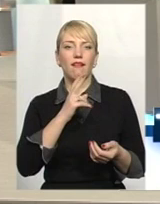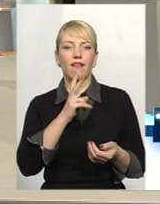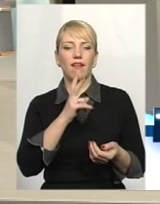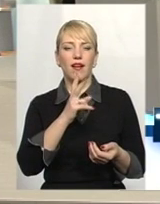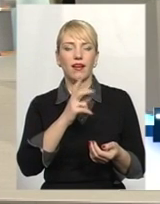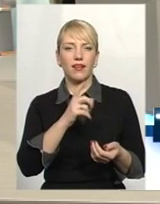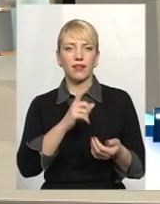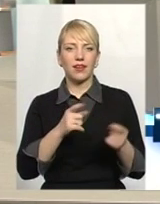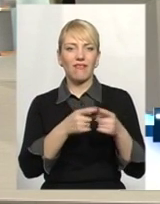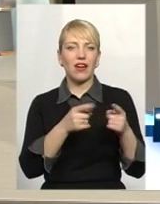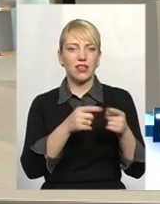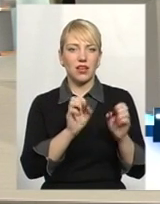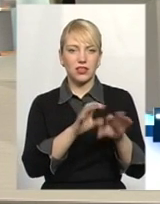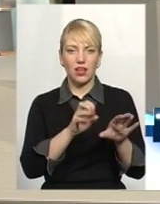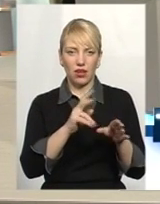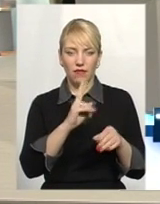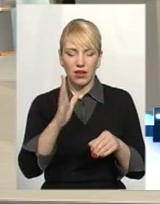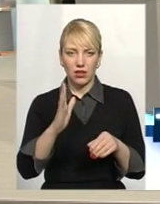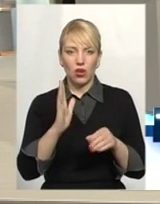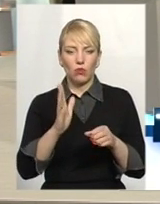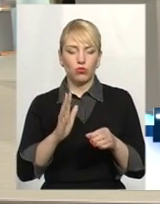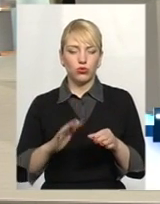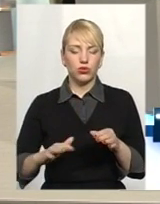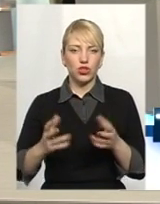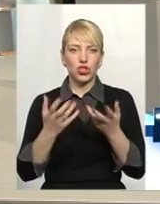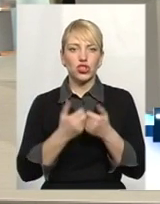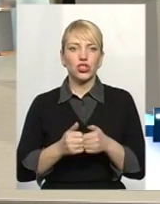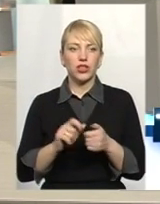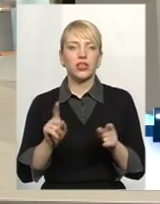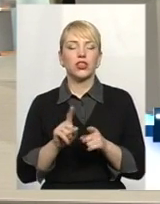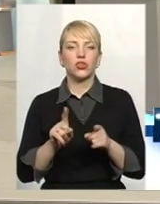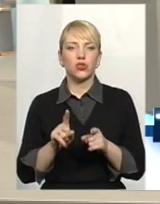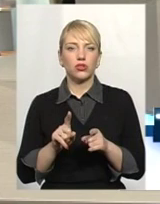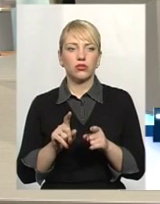щитати, ділити на всі, це не тепло квадратний метр, що там так?